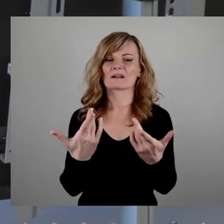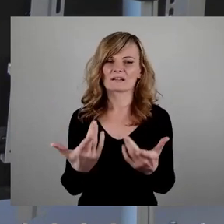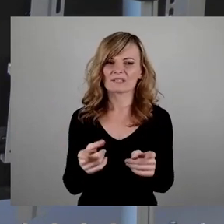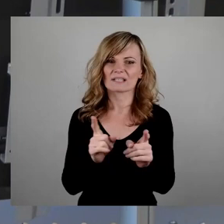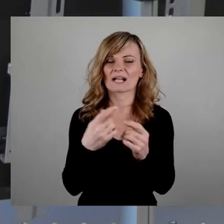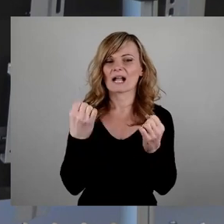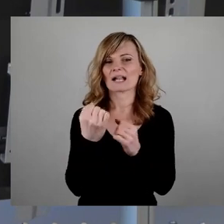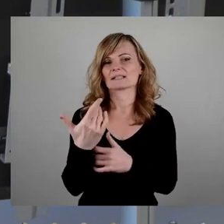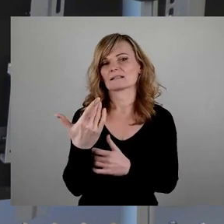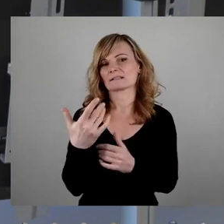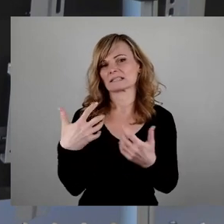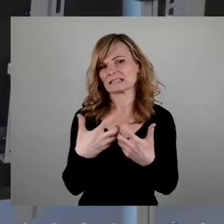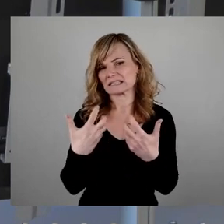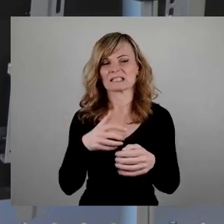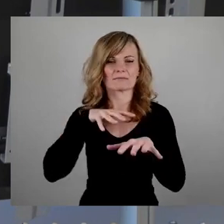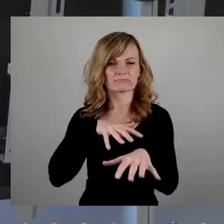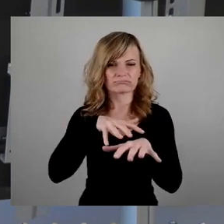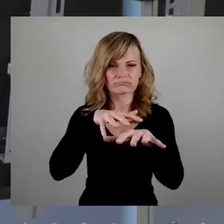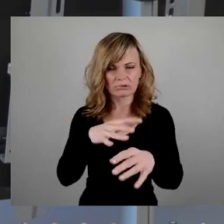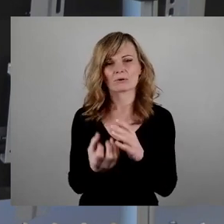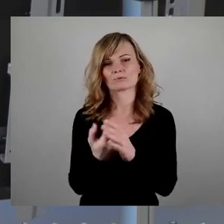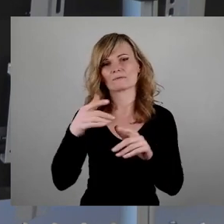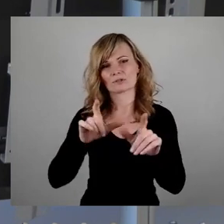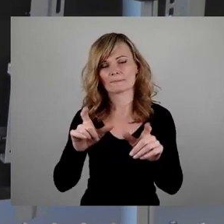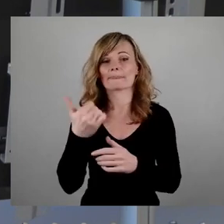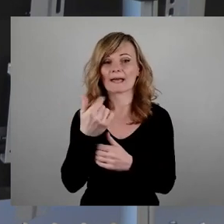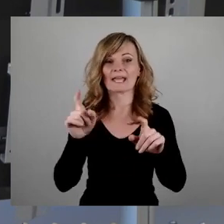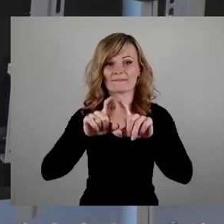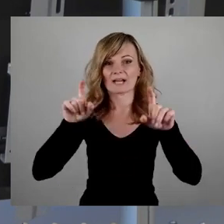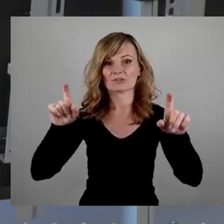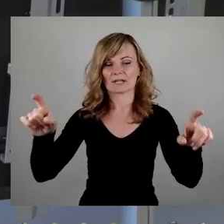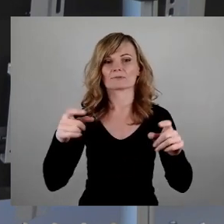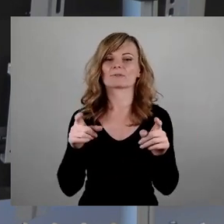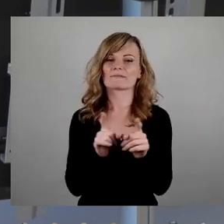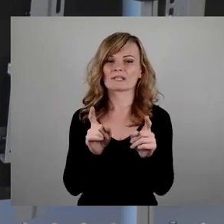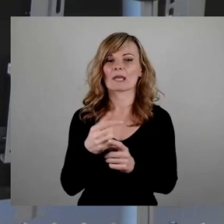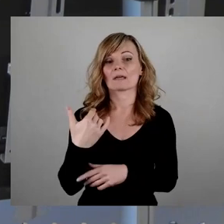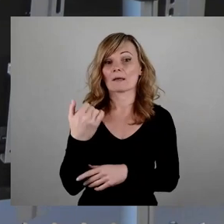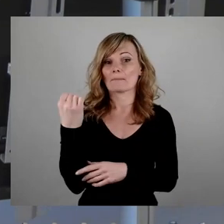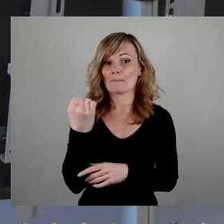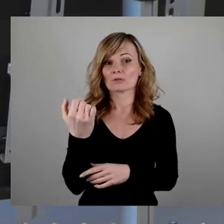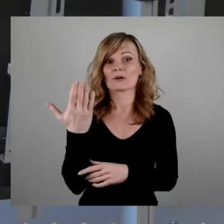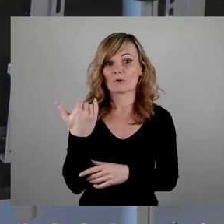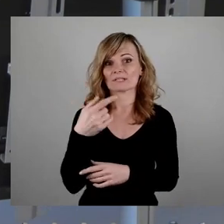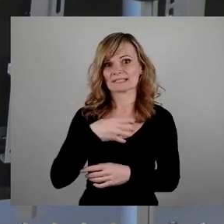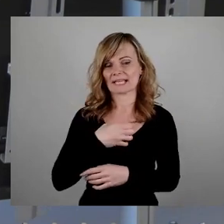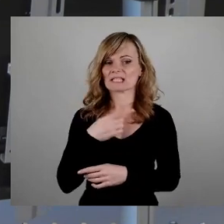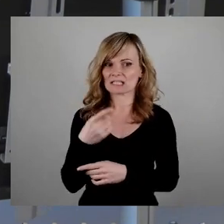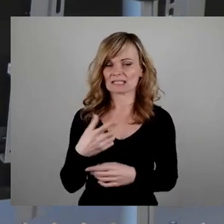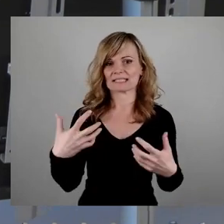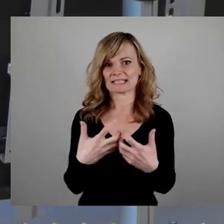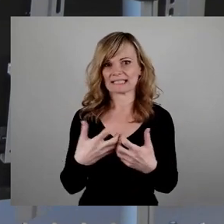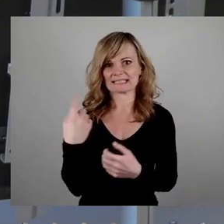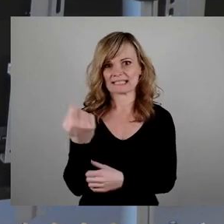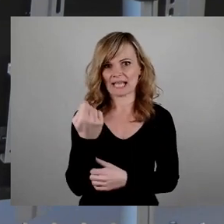Kulturveranstaltungen. Eine der Losungen lautete, die Mörder Dresdens sind die Kriegsgreiber von heute. Ich meine, dass jeder eingeborene Dresdner